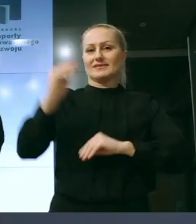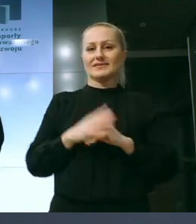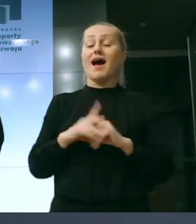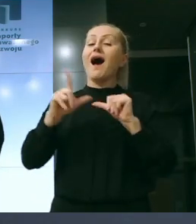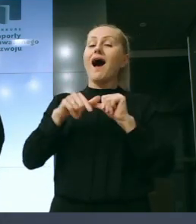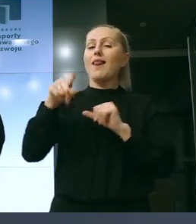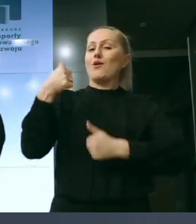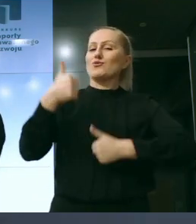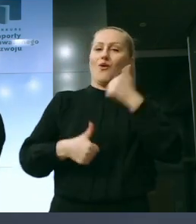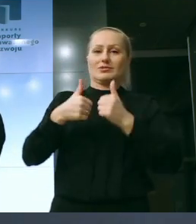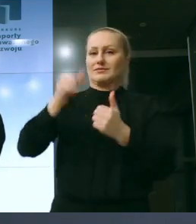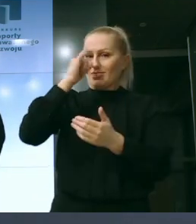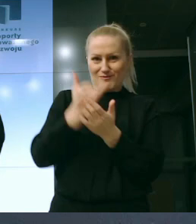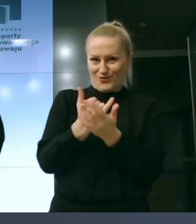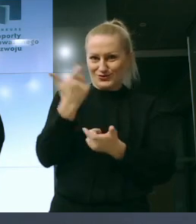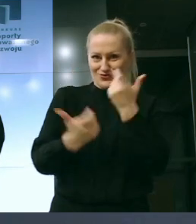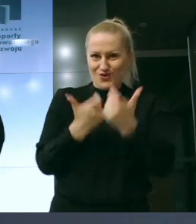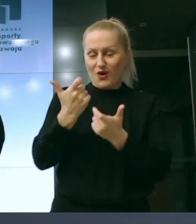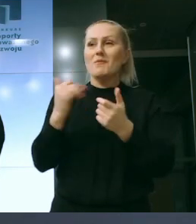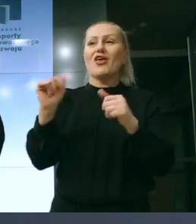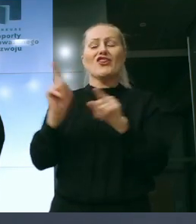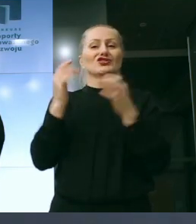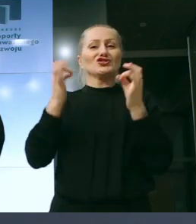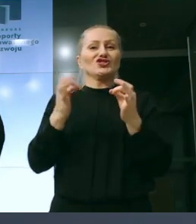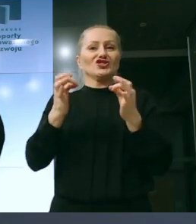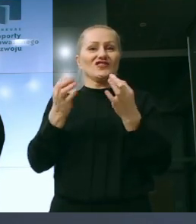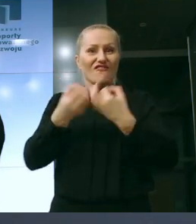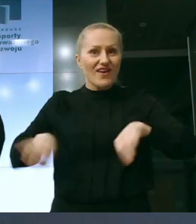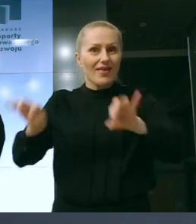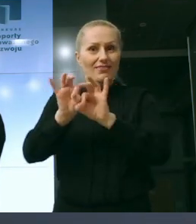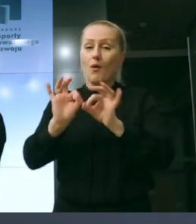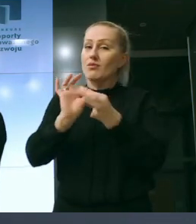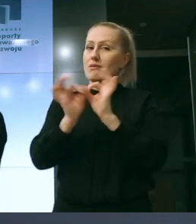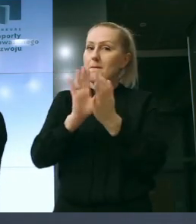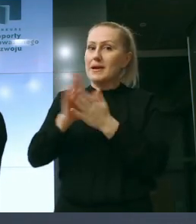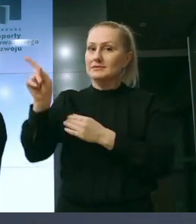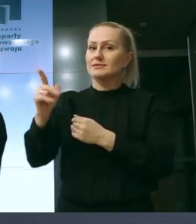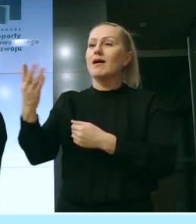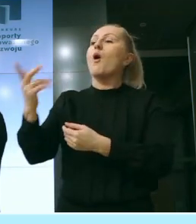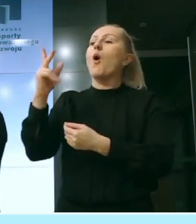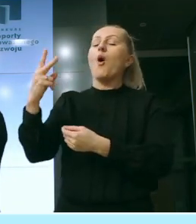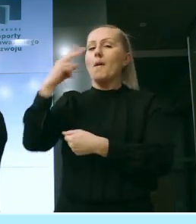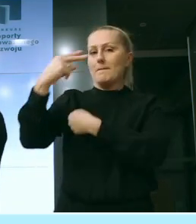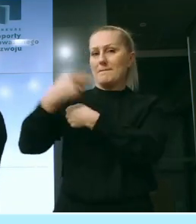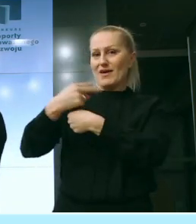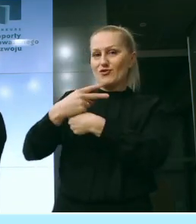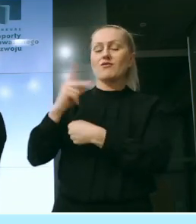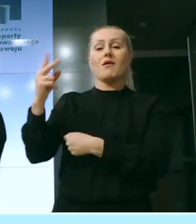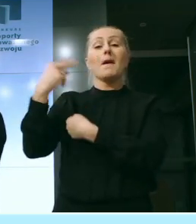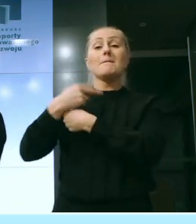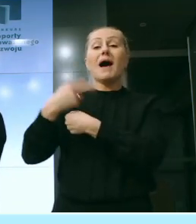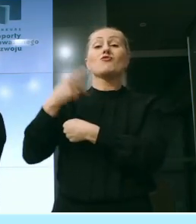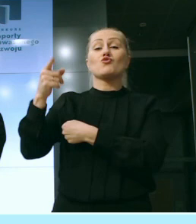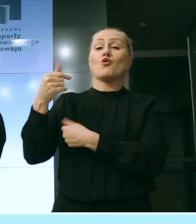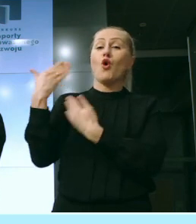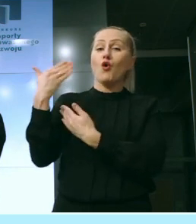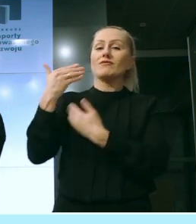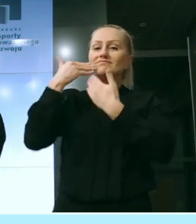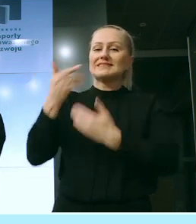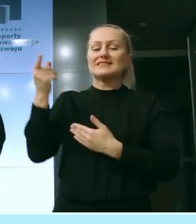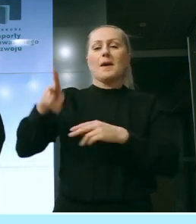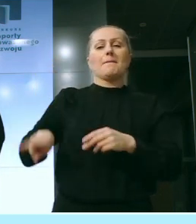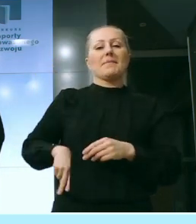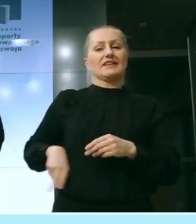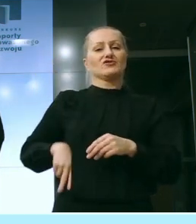konkurs i dzisiejsze jego zwieńczenie, żeby nie nasi patroni. Bardzo dziękujemy patronom honorowym, Ministerstwu